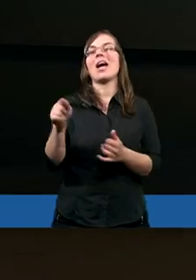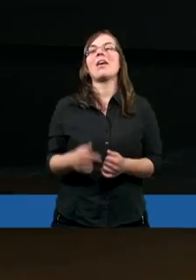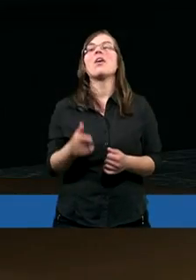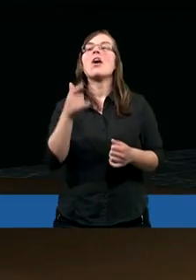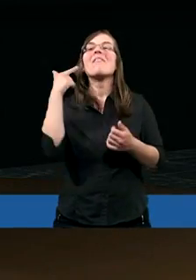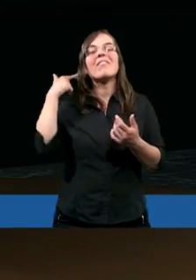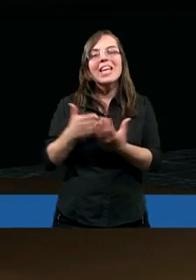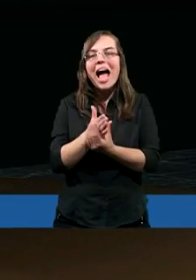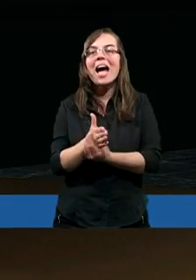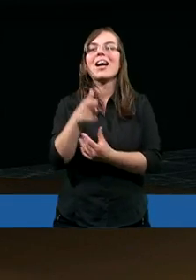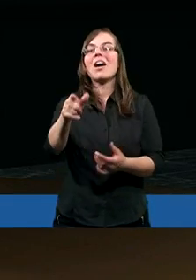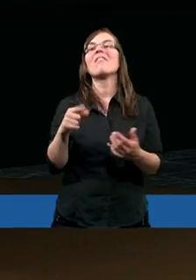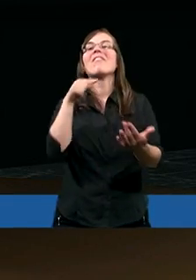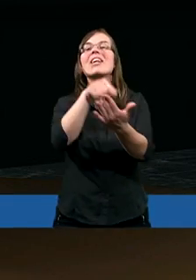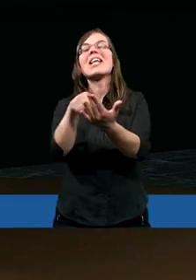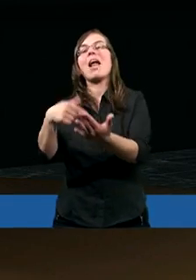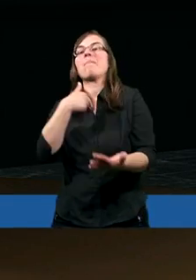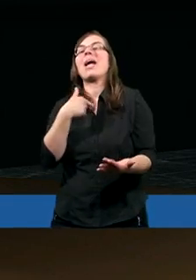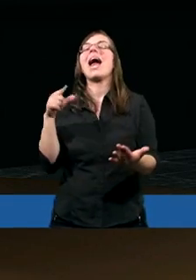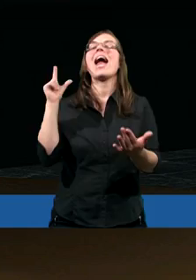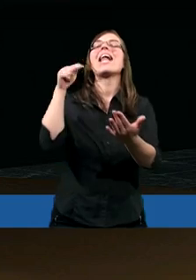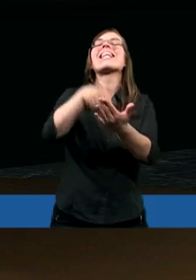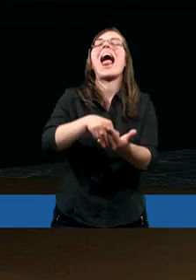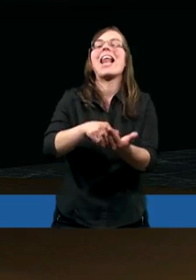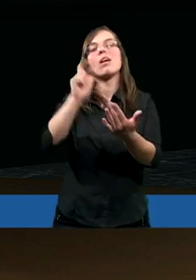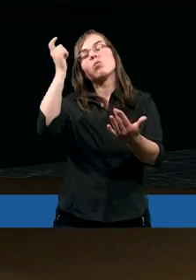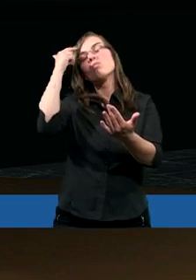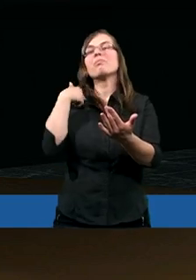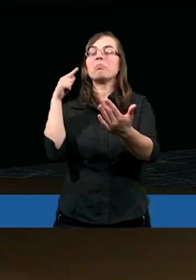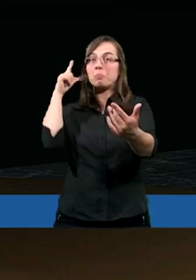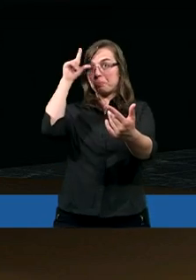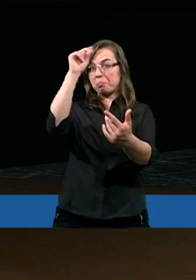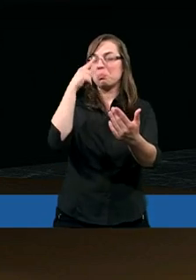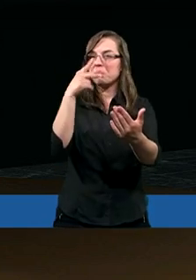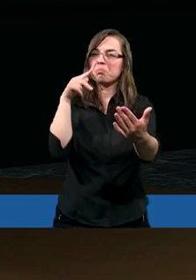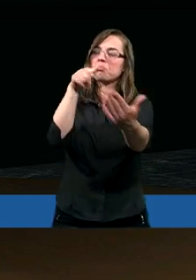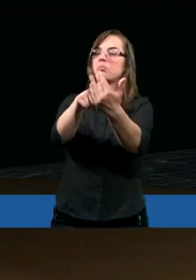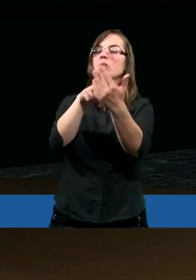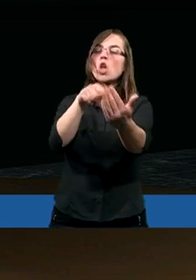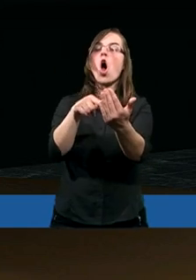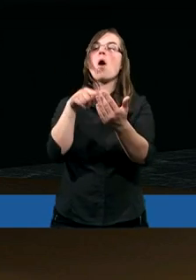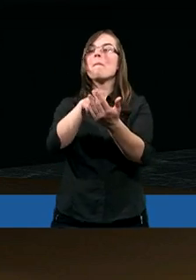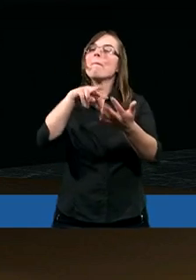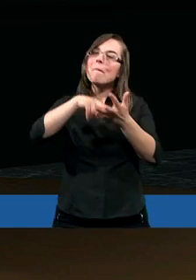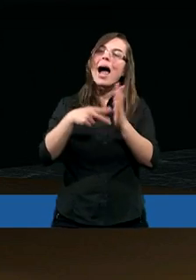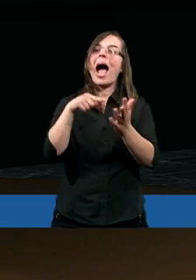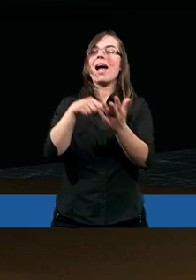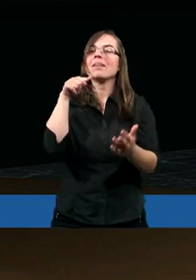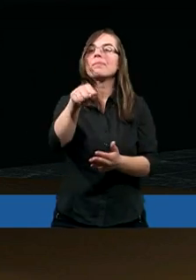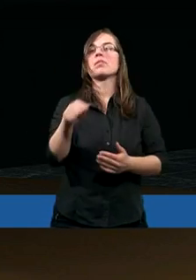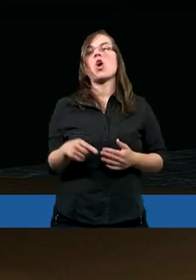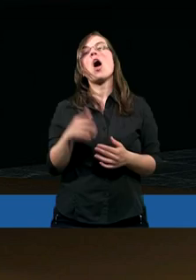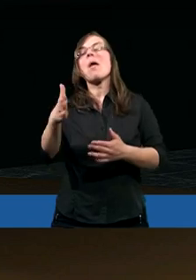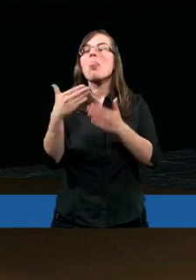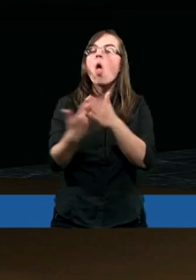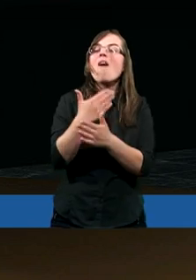mi wiara wyznaczyła cel w życiu. Odpowiedziała na wiele takich pytań egzystencjalnych, które miałem w sobie, tchnęła